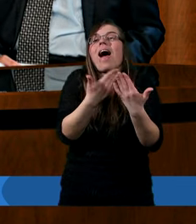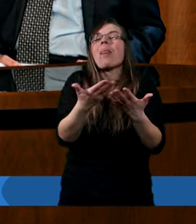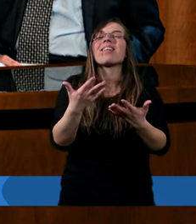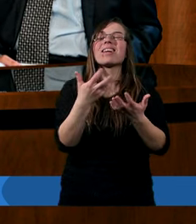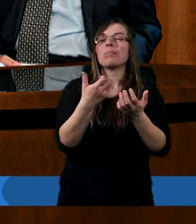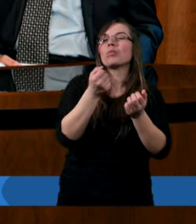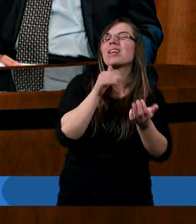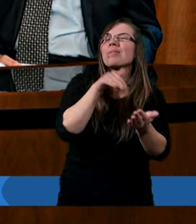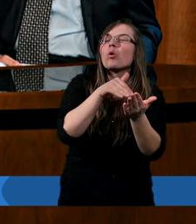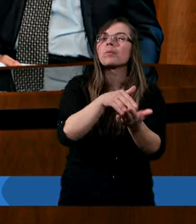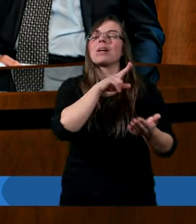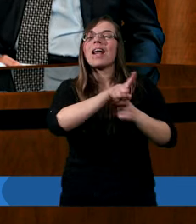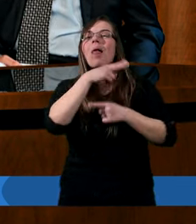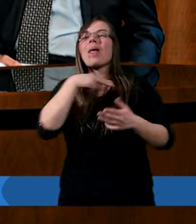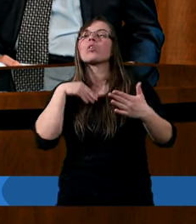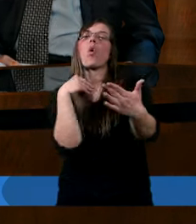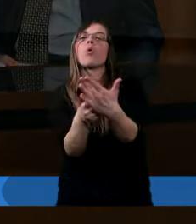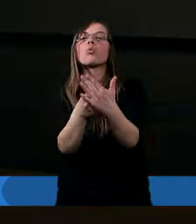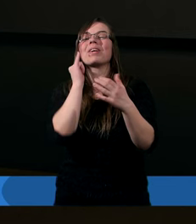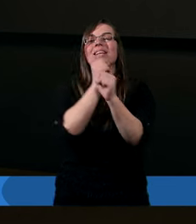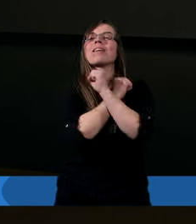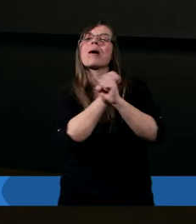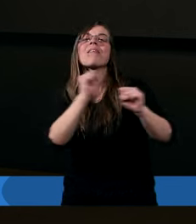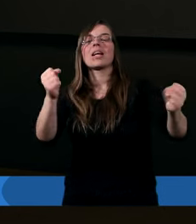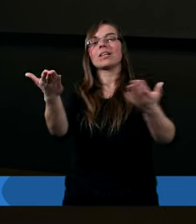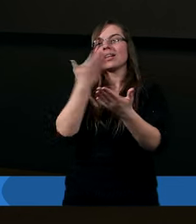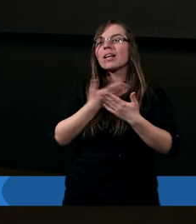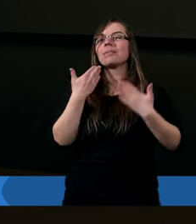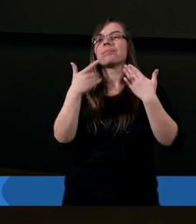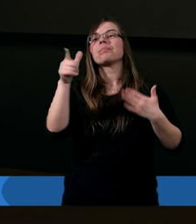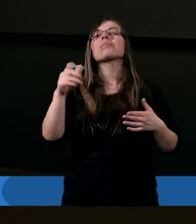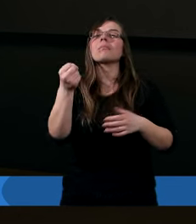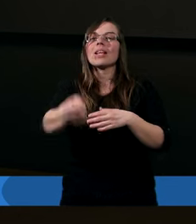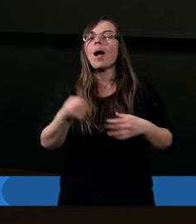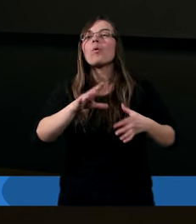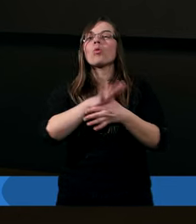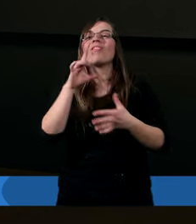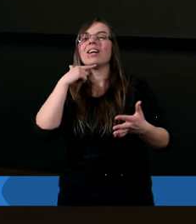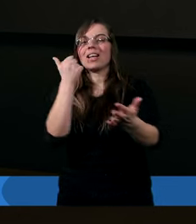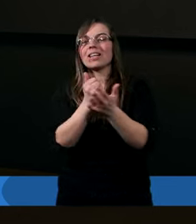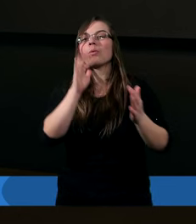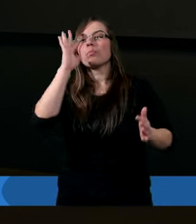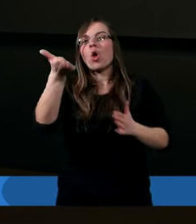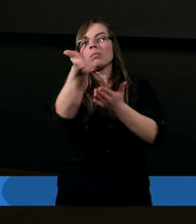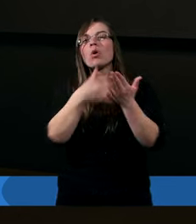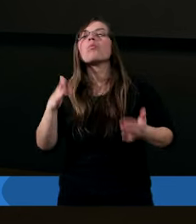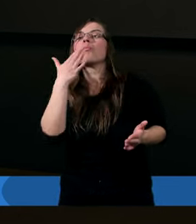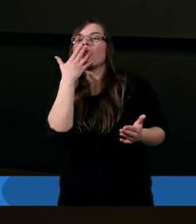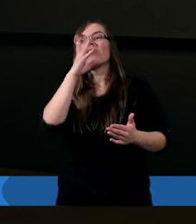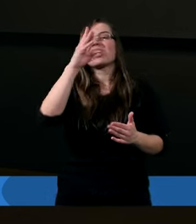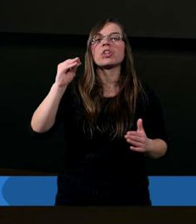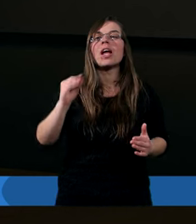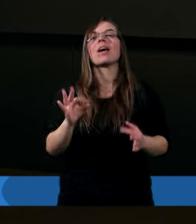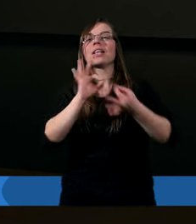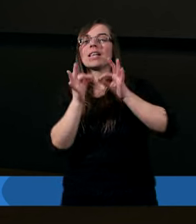odkupienia, naszego zbawienia. I Jan, apostoł, w swoim liście, w piątym rozdziale mówi, że